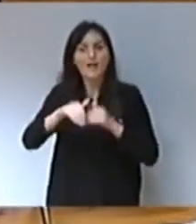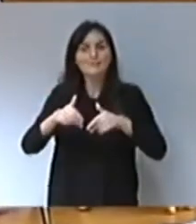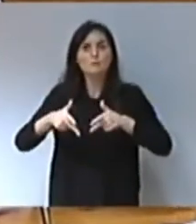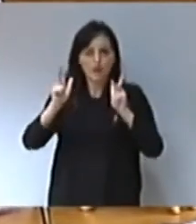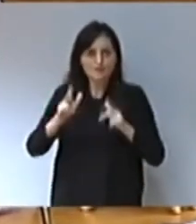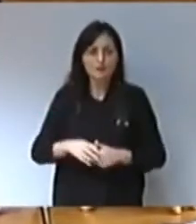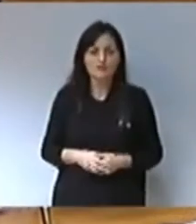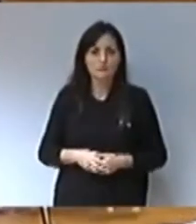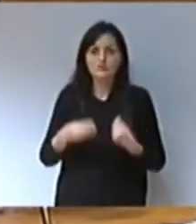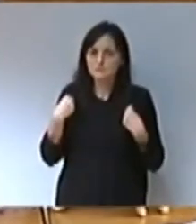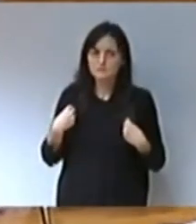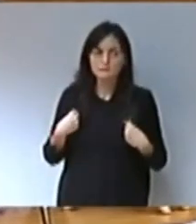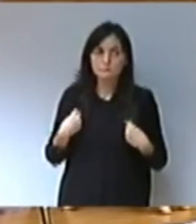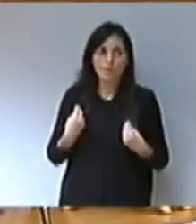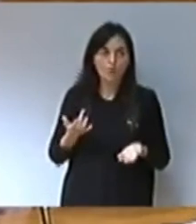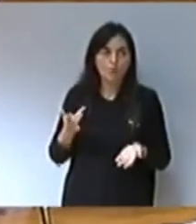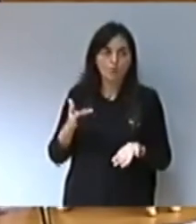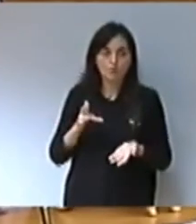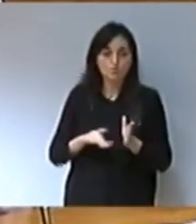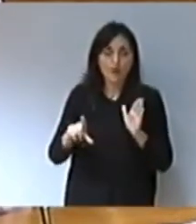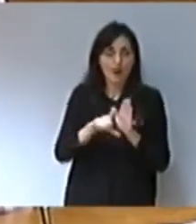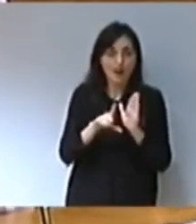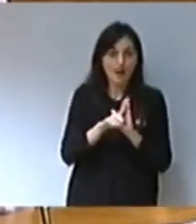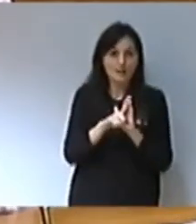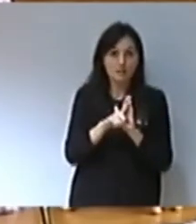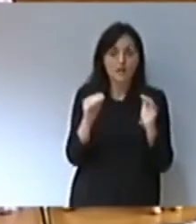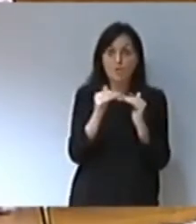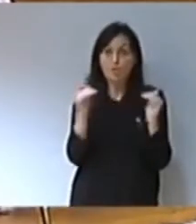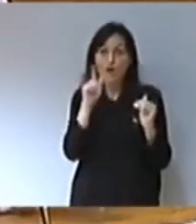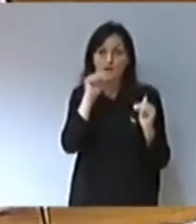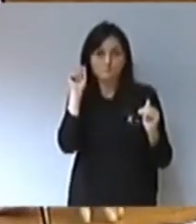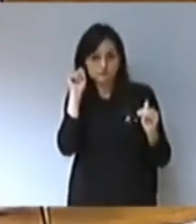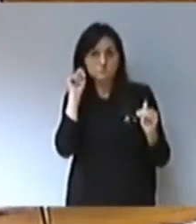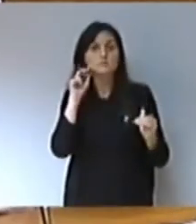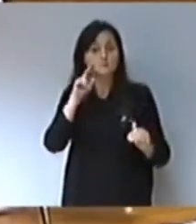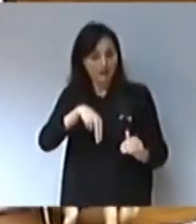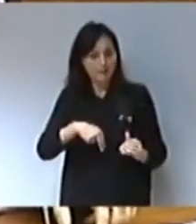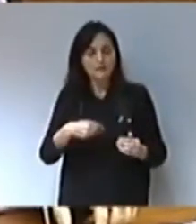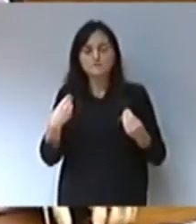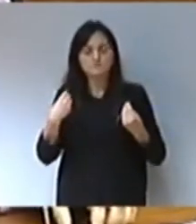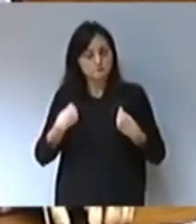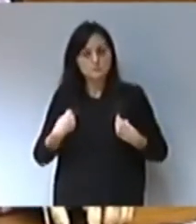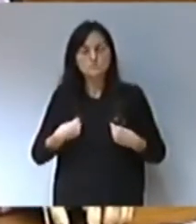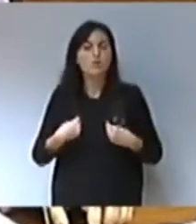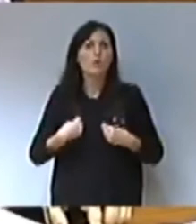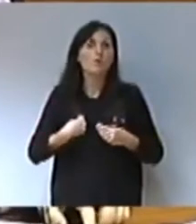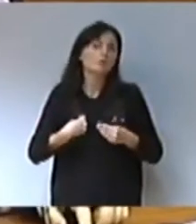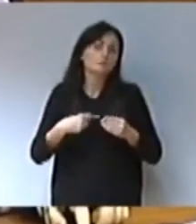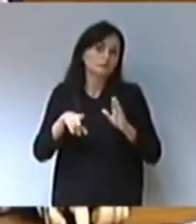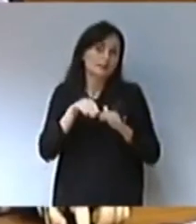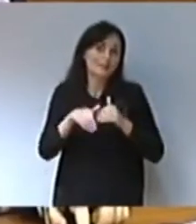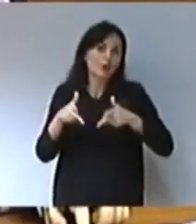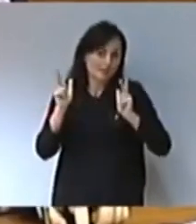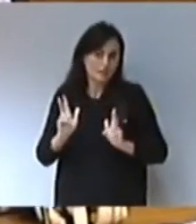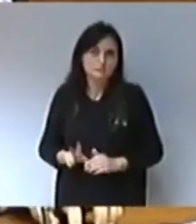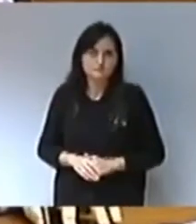De la mateixa manera que es va fer quan es va aprovar la llei d'igualtat entre homes i dones també s'ha de fer en matèria democràtica. I ja